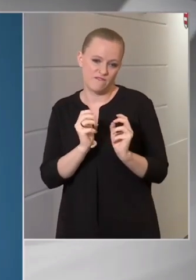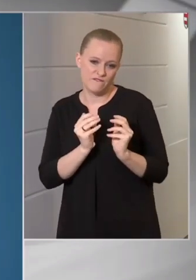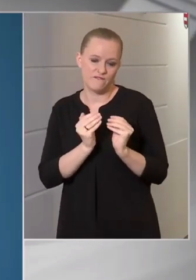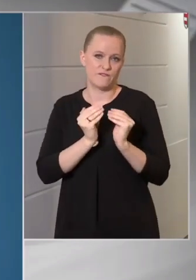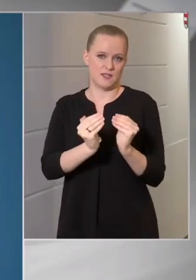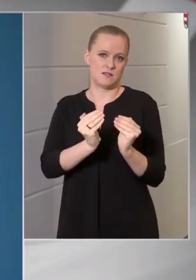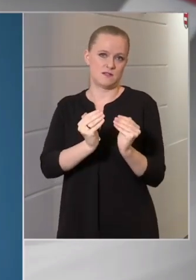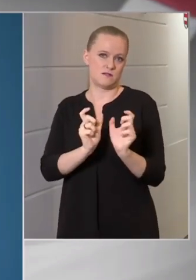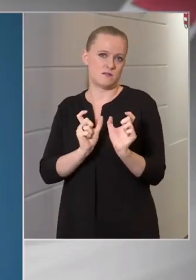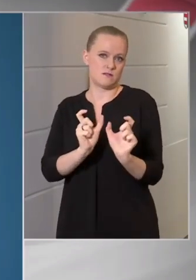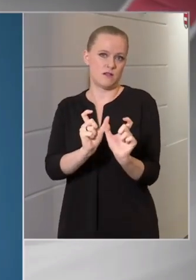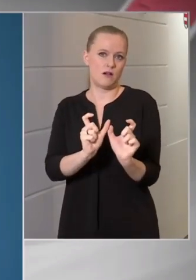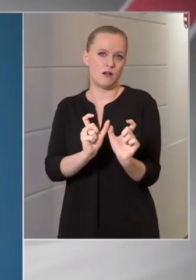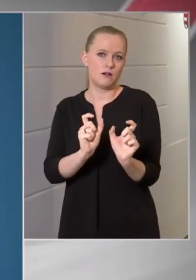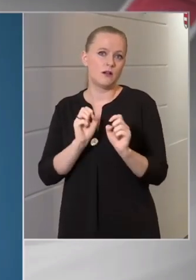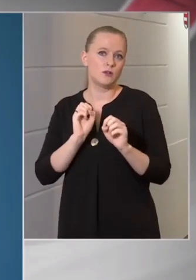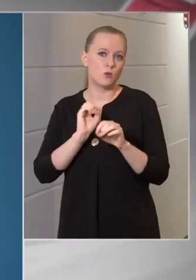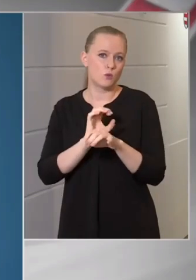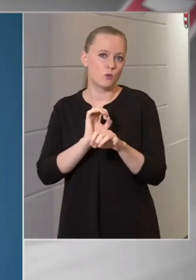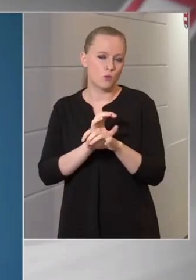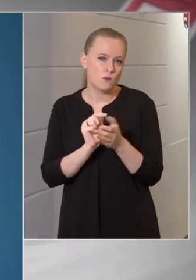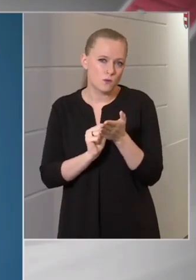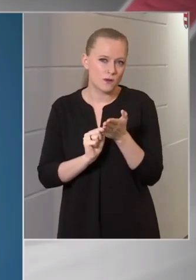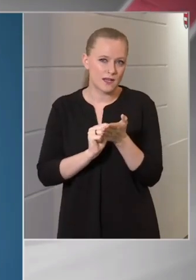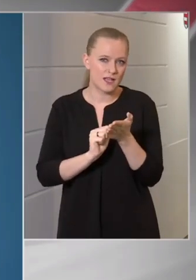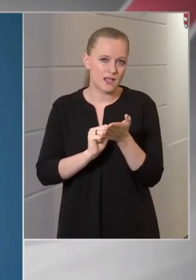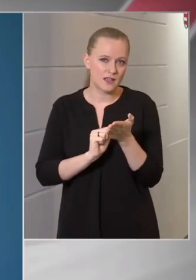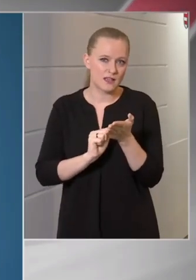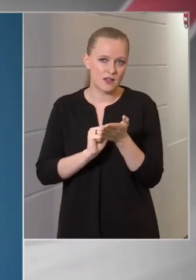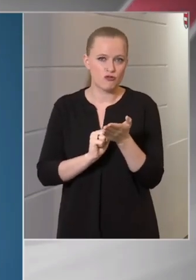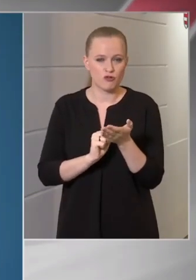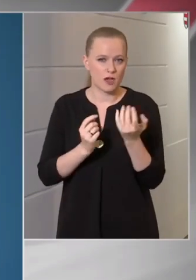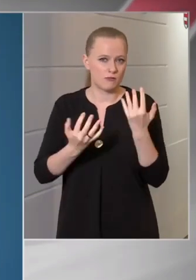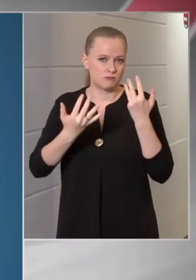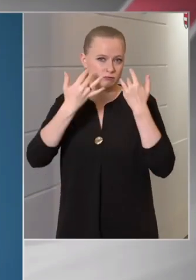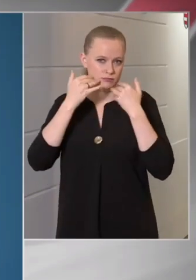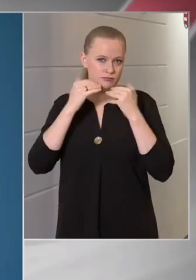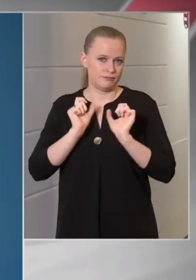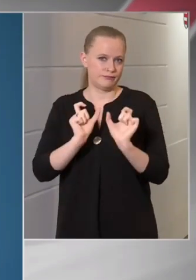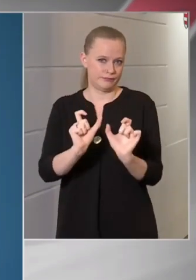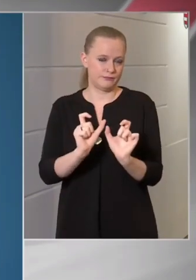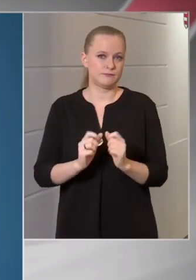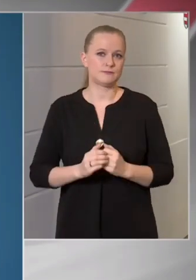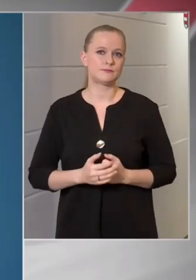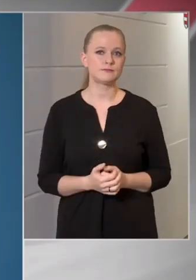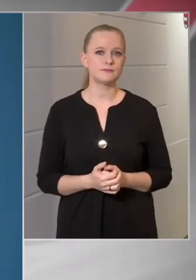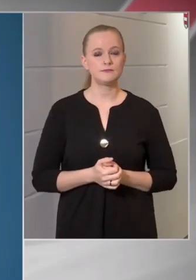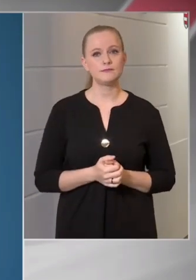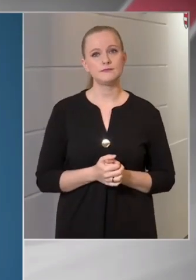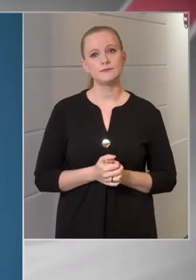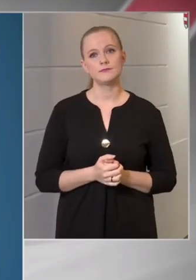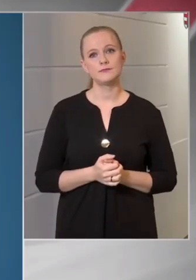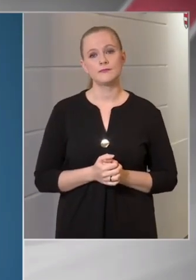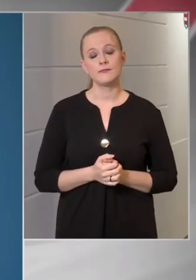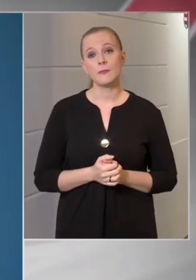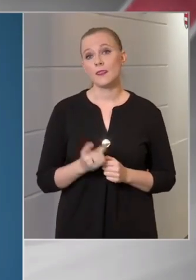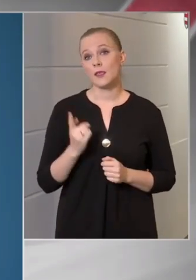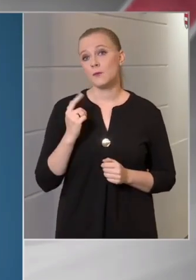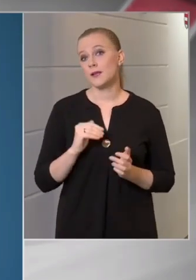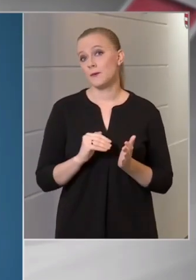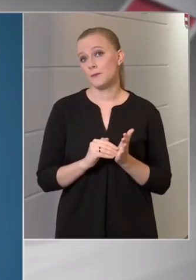a kórokozó részecskéket, a partikulákat. Amire még